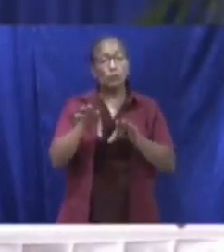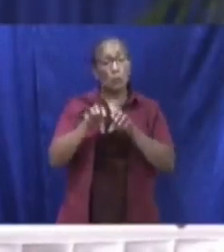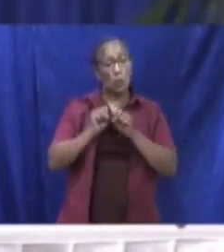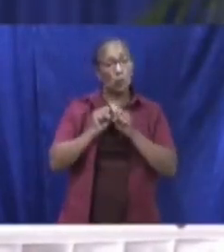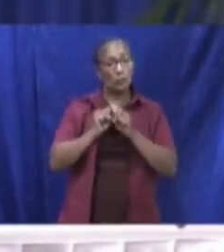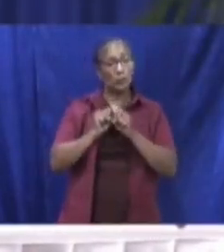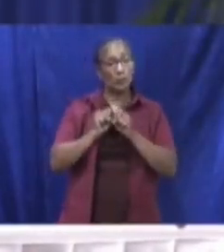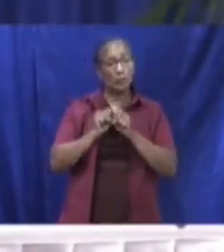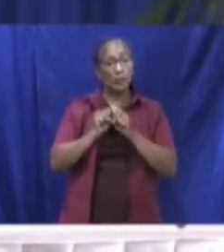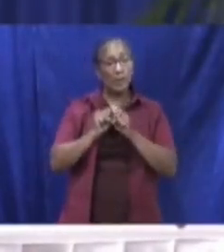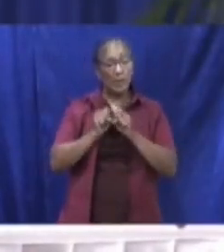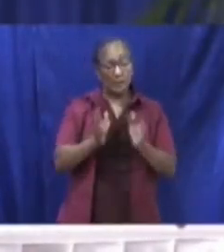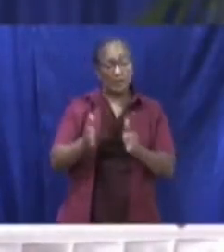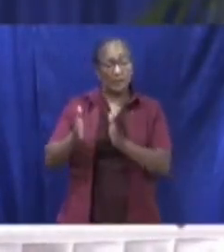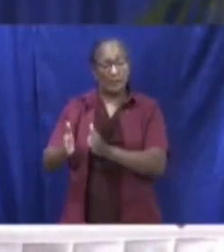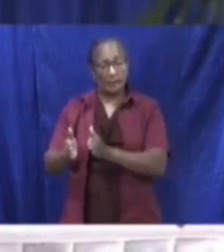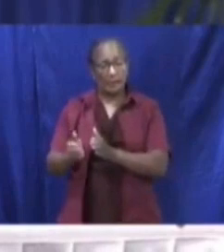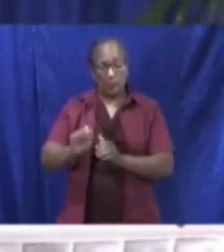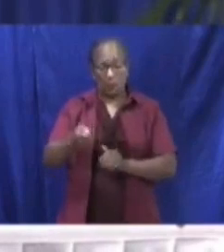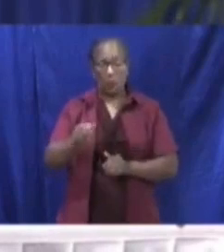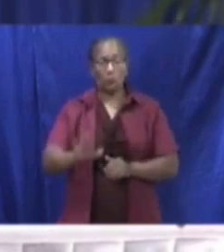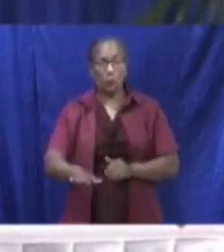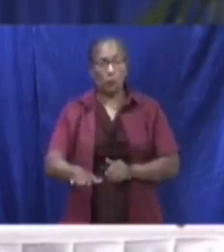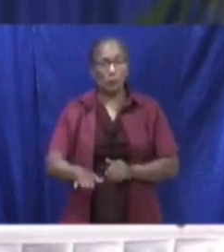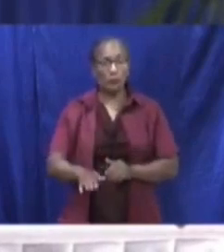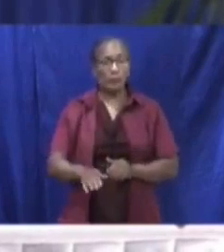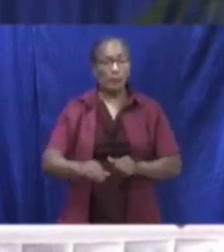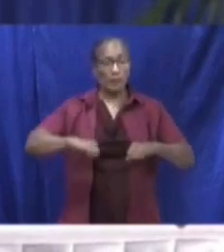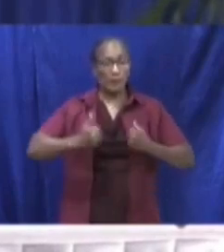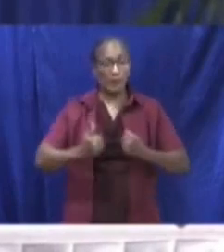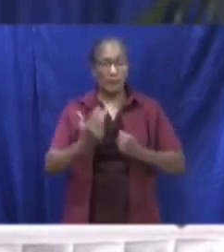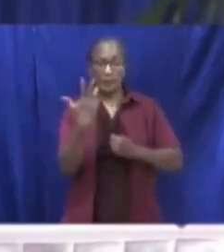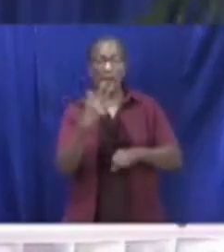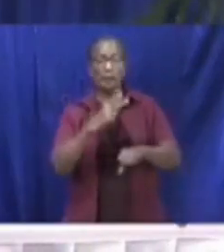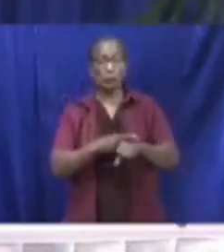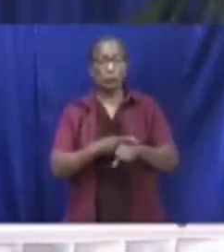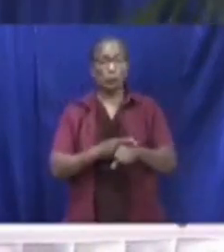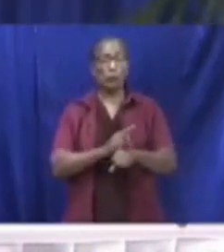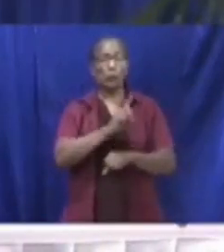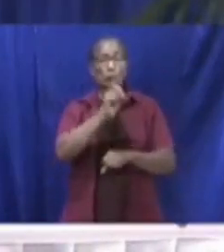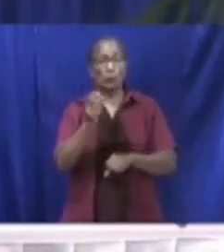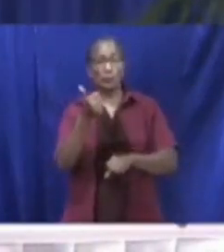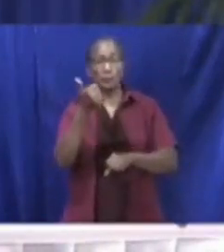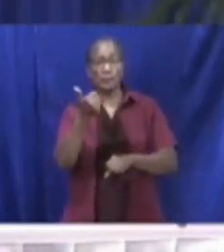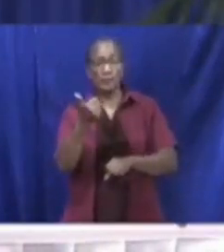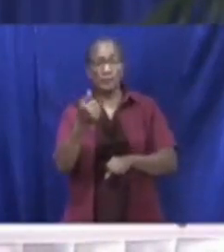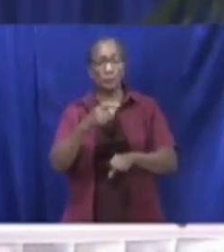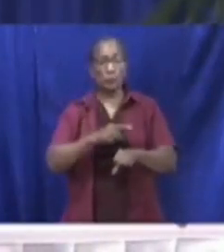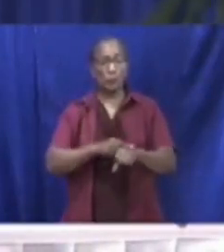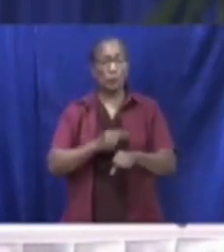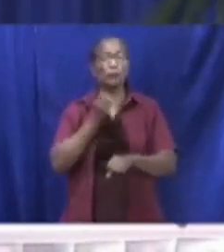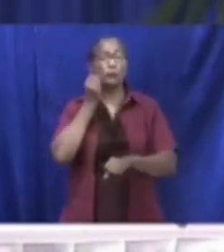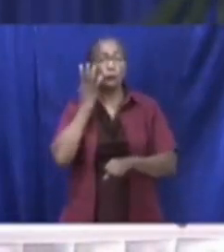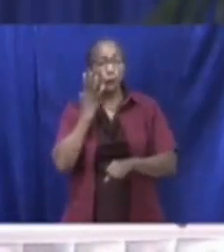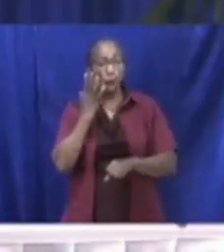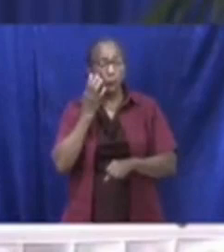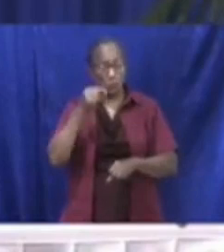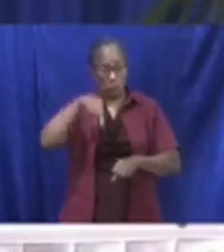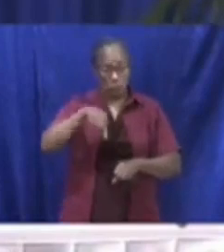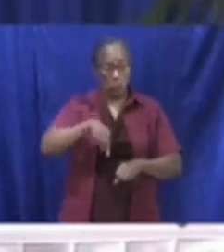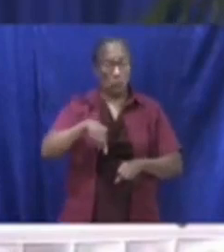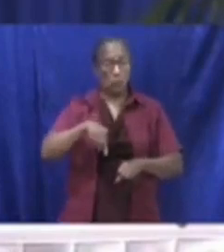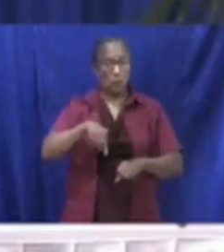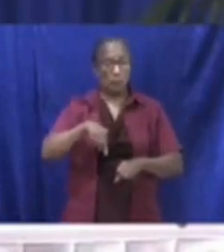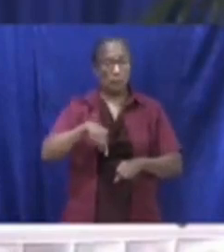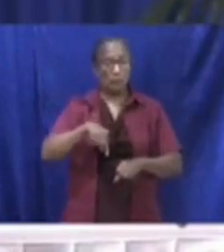aan de partiele lockdown van acht uur in de avond tot en met zes uur in de ochtend die momenteel van